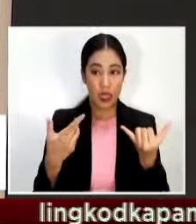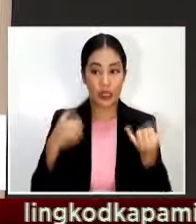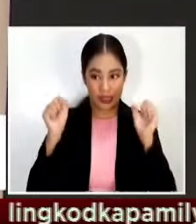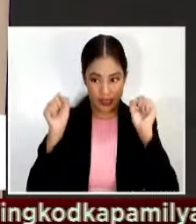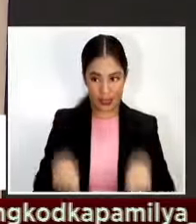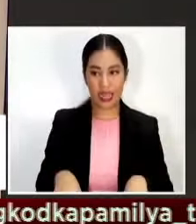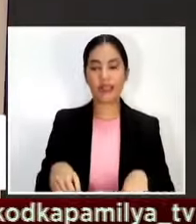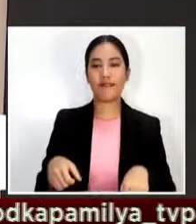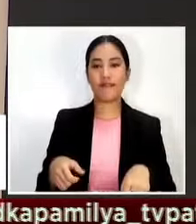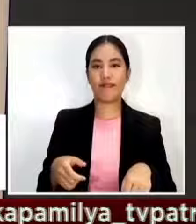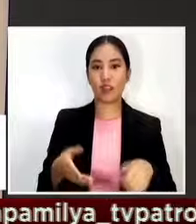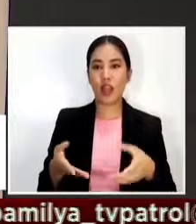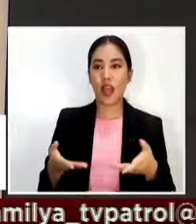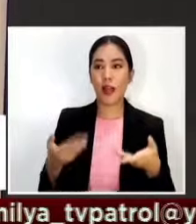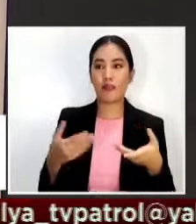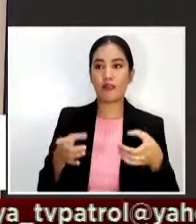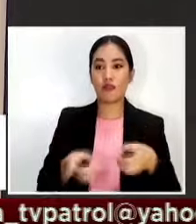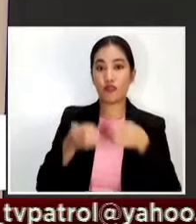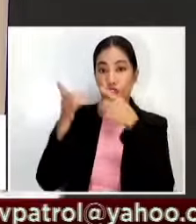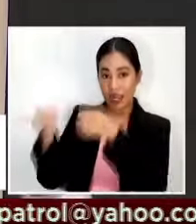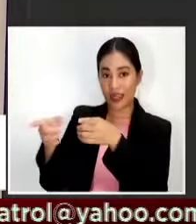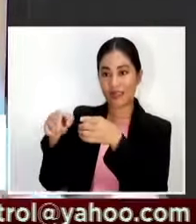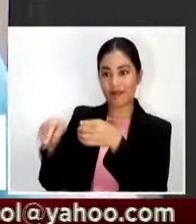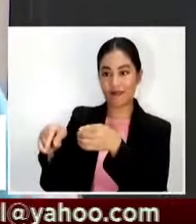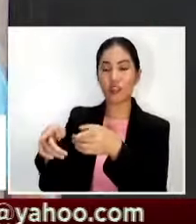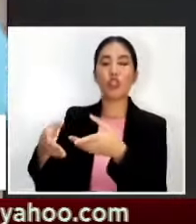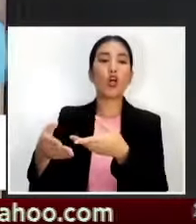ipamahagi sa iba't ibang komunidad